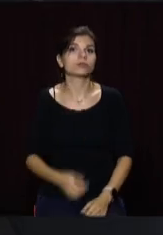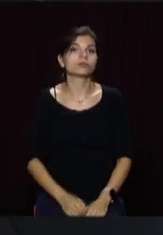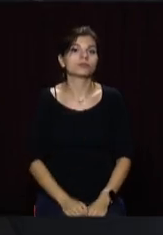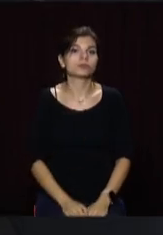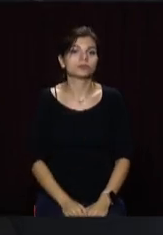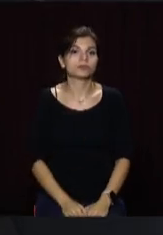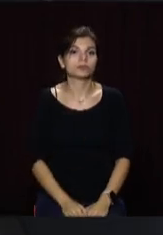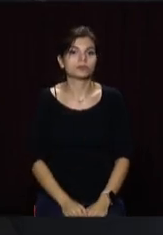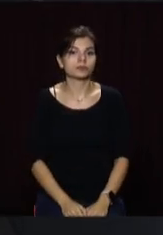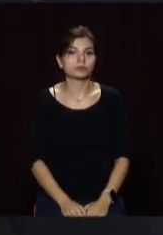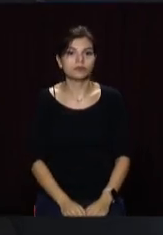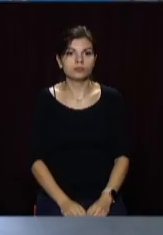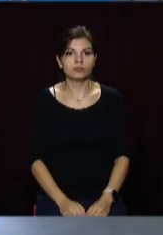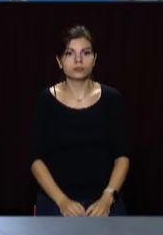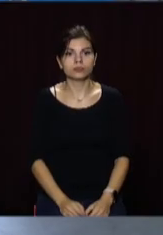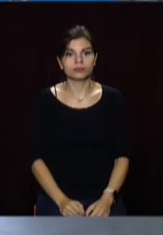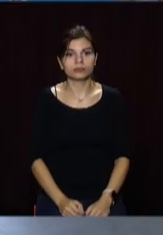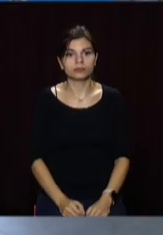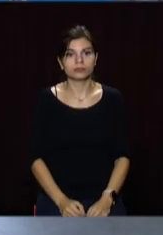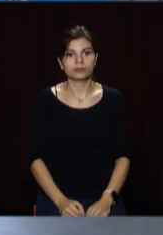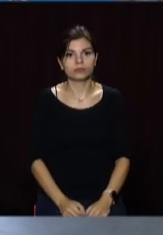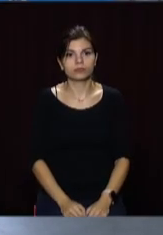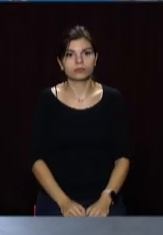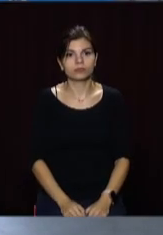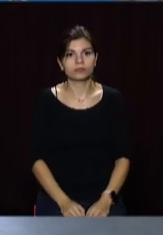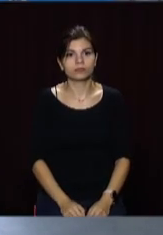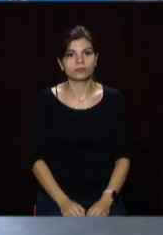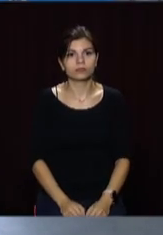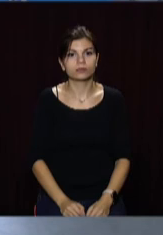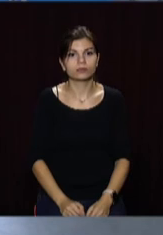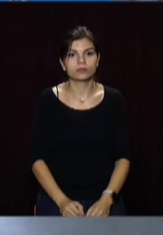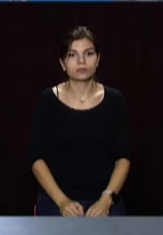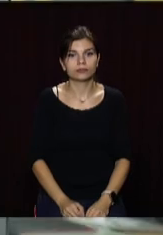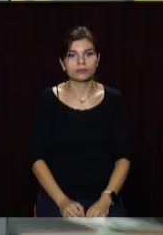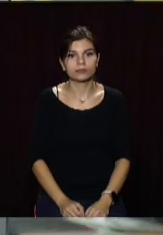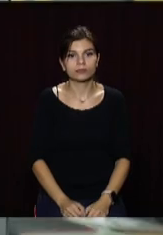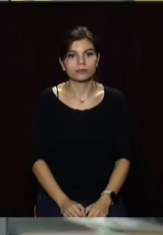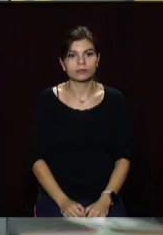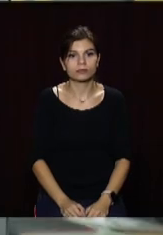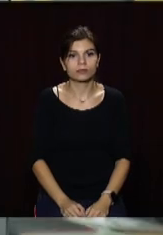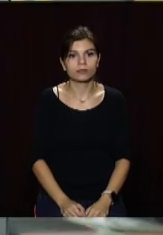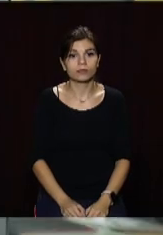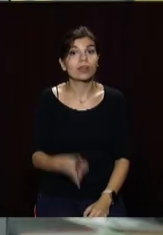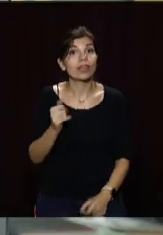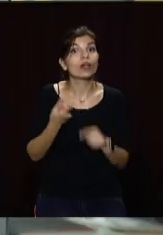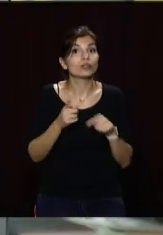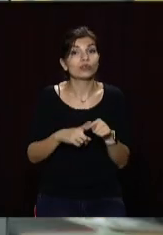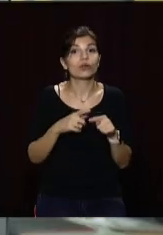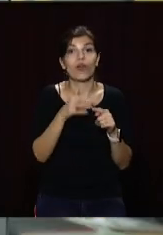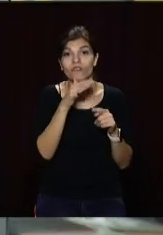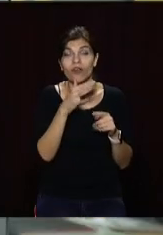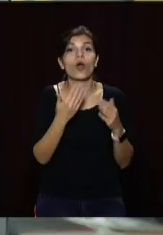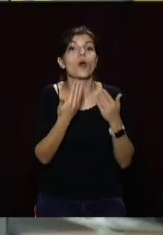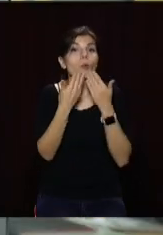Верногоров, Денис Крикус, Ярослав Засоба, Василій Самовар, Open News, телеканал «Відкритий». На цю годину це була